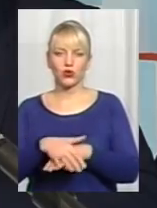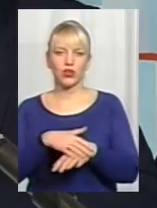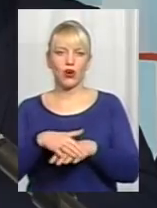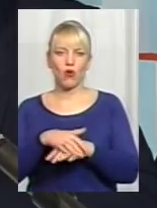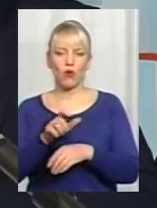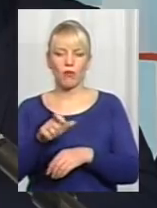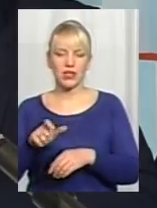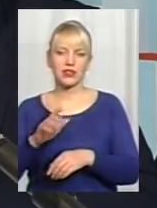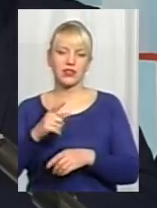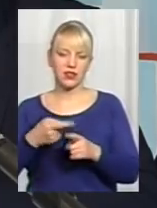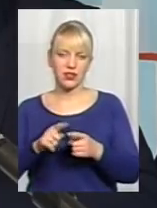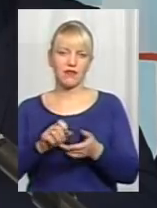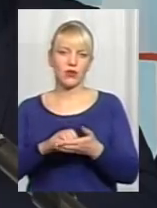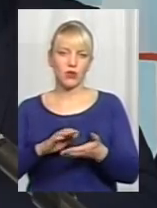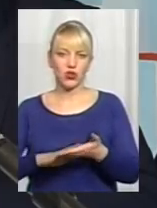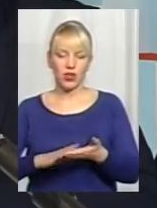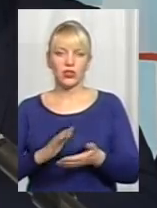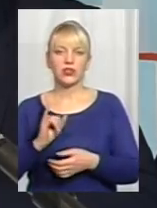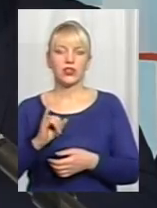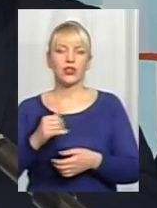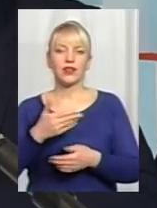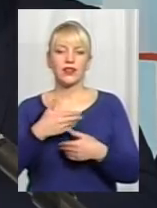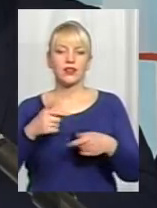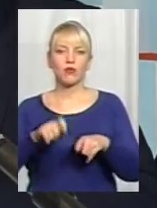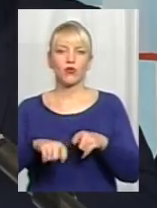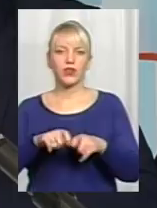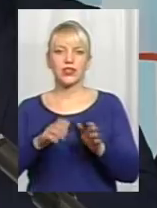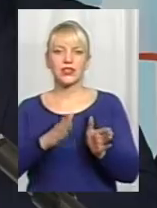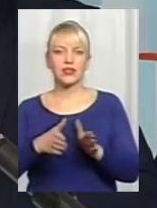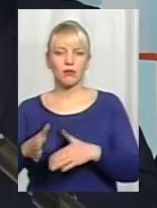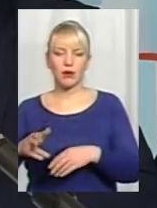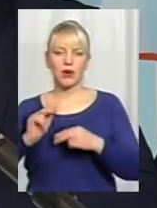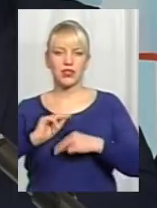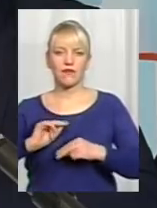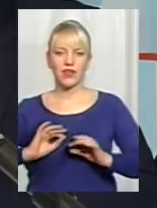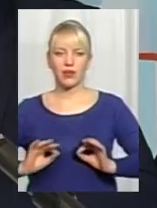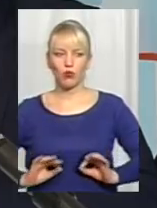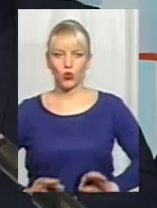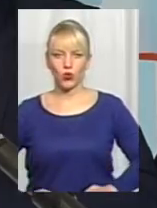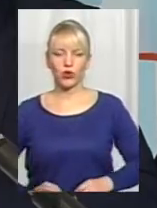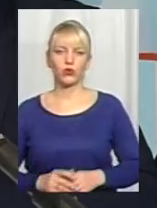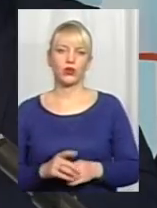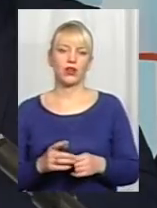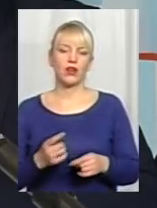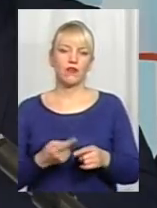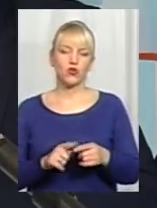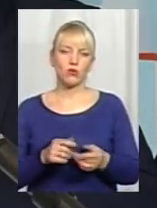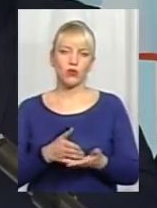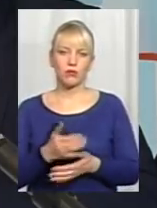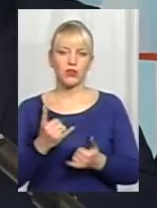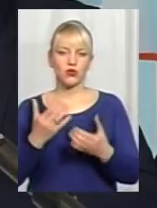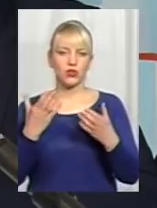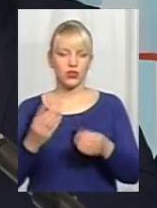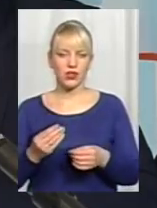до нашого. Це відмічалося. Тим більше нас перевіряє практично систематично. Працівники прокуратури в цьому напрямку на сьогоднішній день